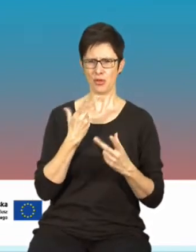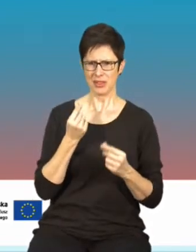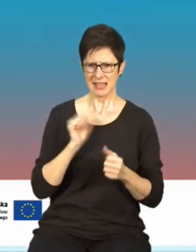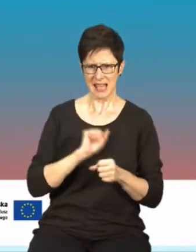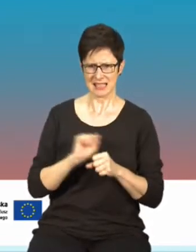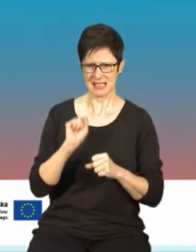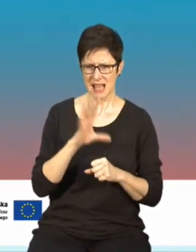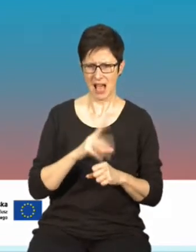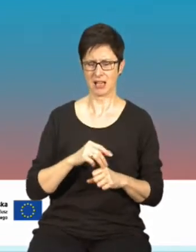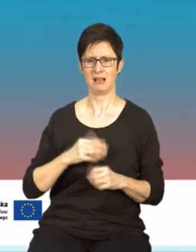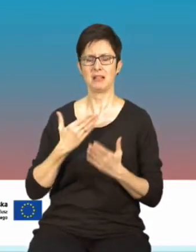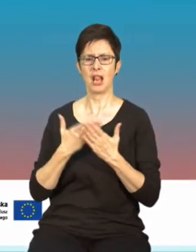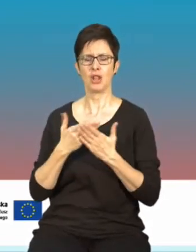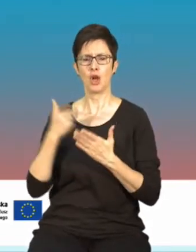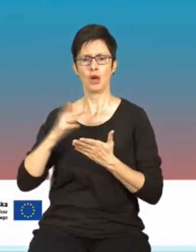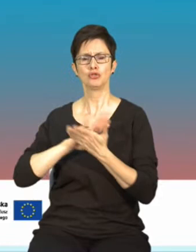edukacją,